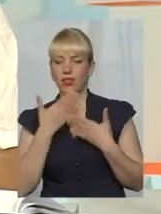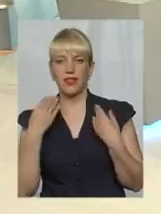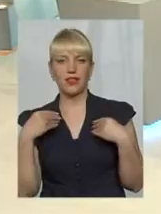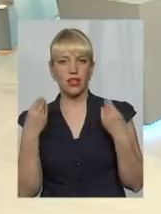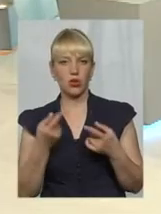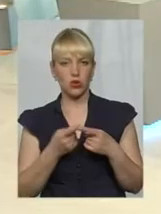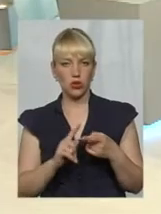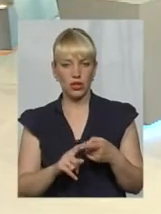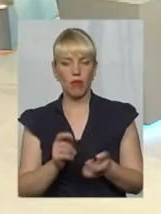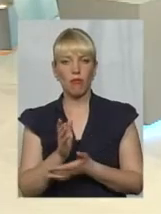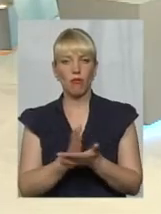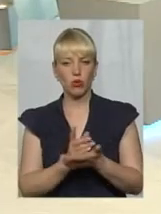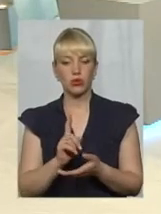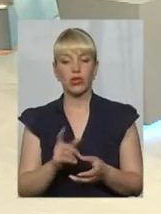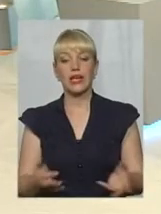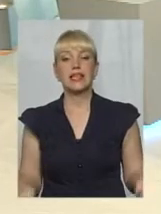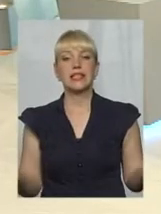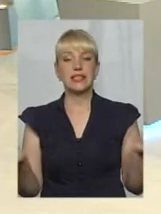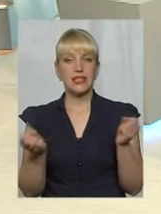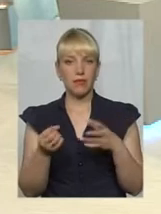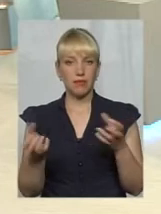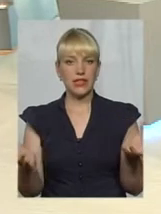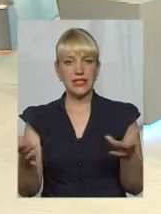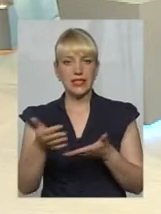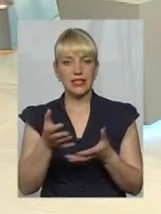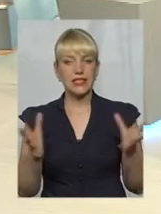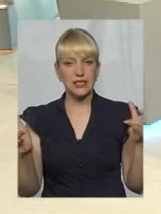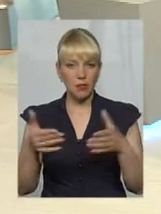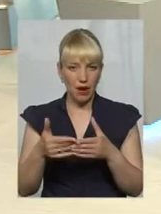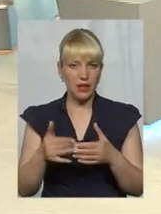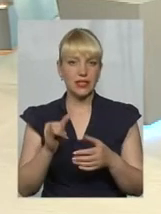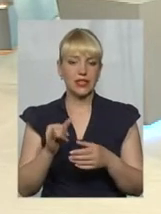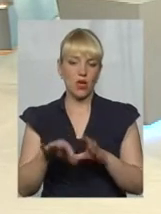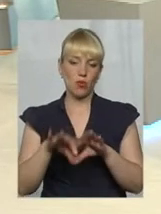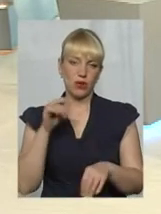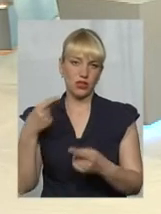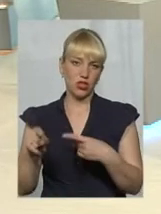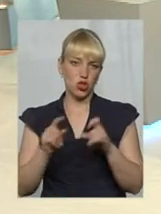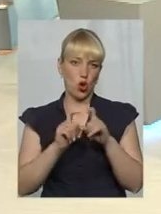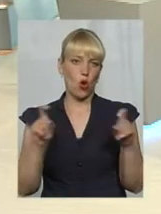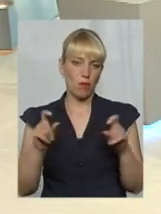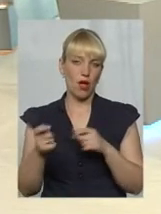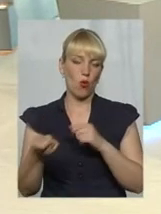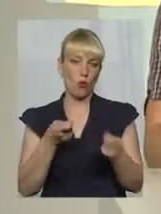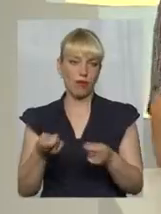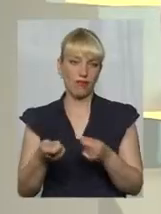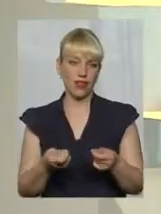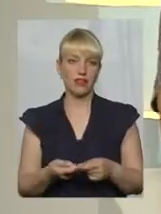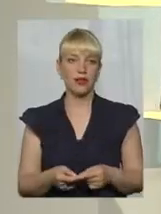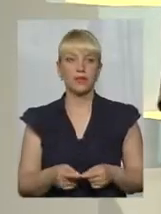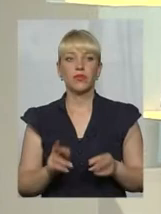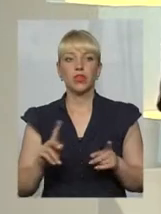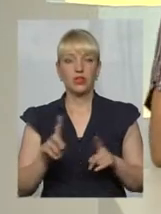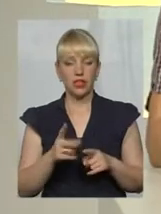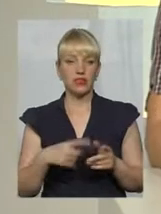тої послуги, яка є, зібратися, вибрати іншу управляючу компанію, інакшим чином тут не посприяєш. Тобто, по суті, так, як те, що